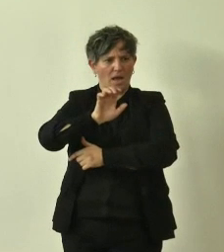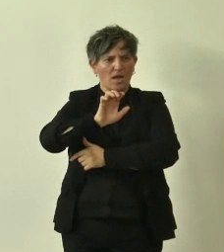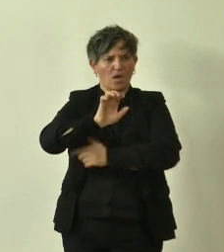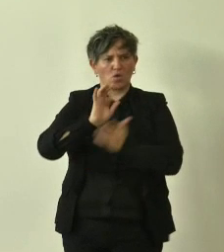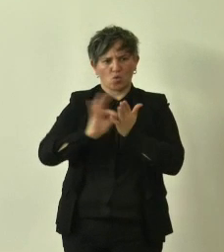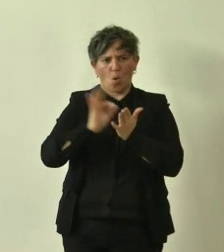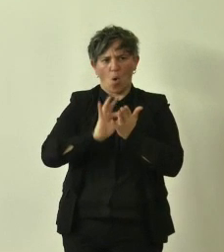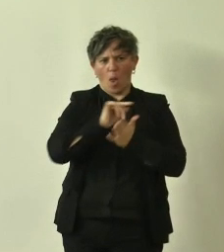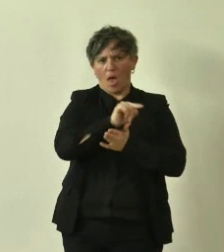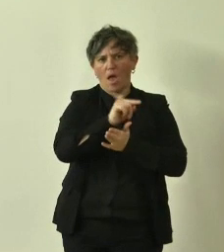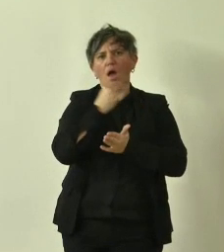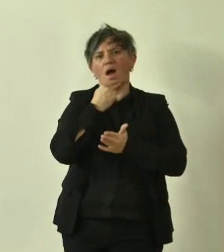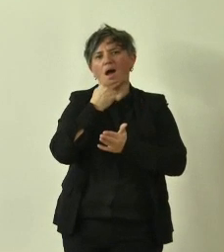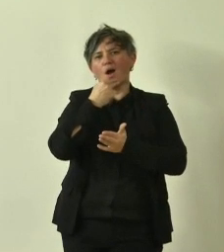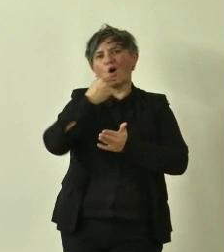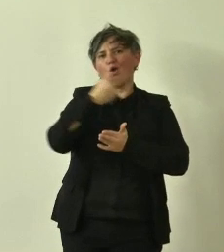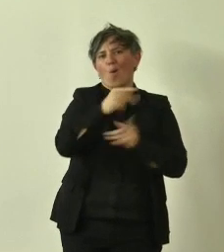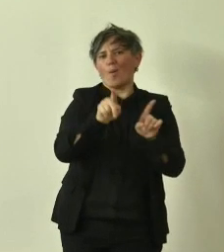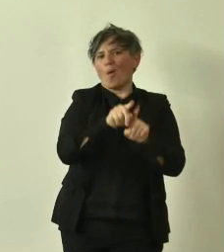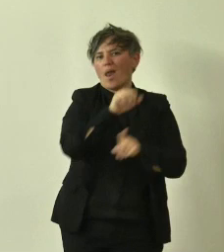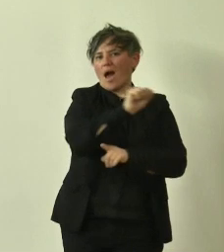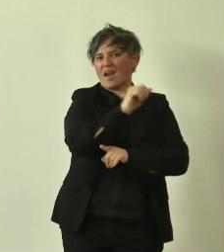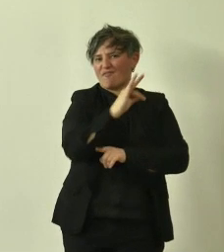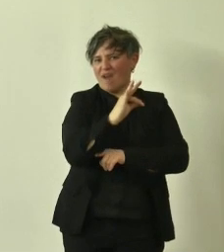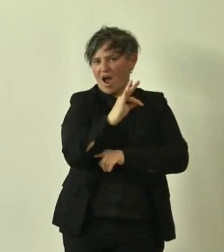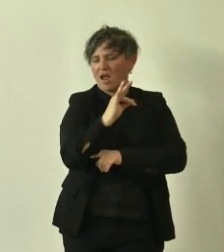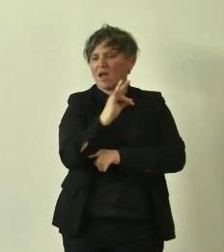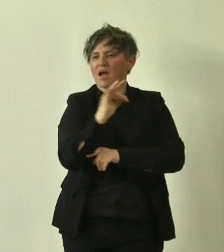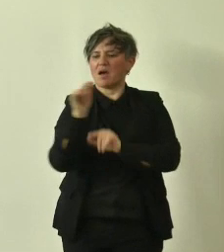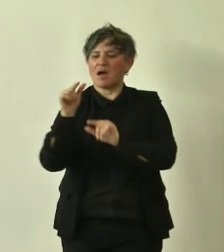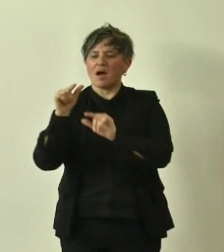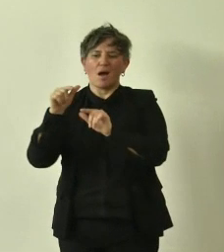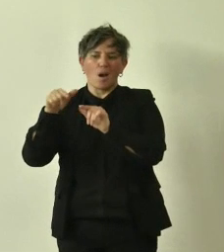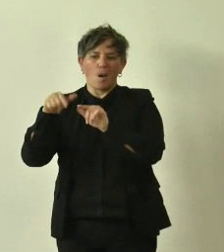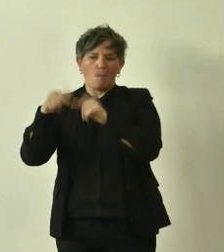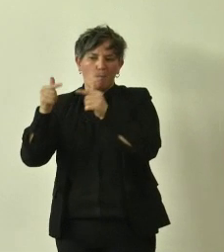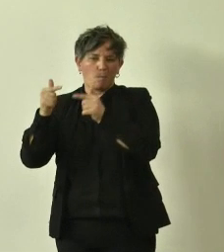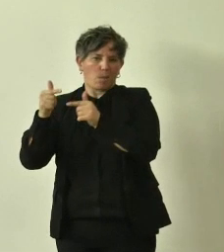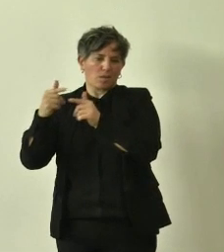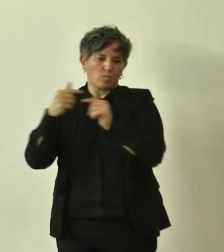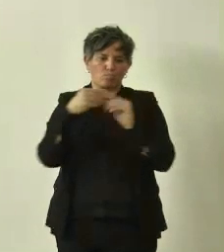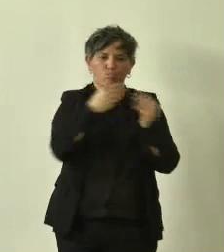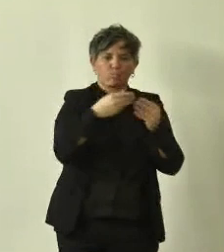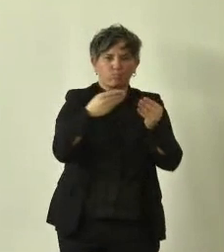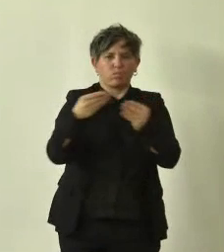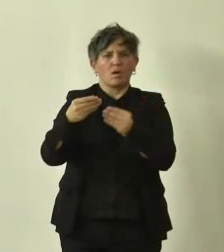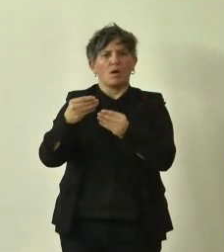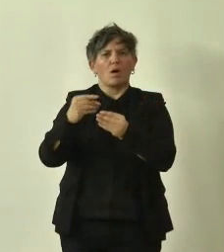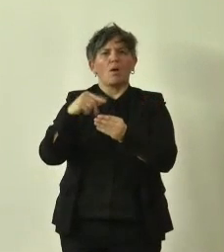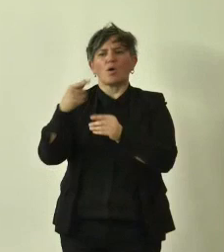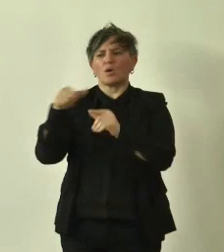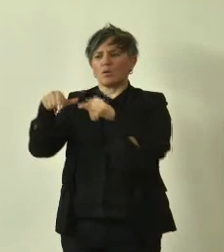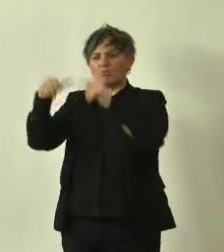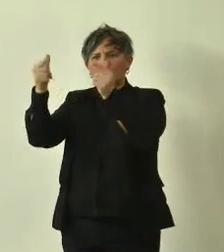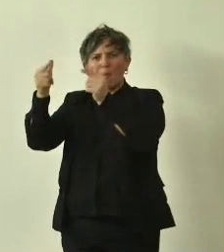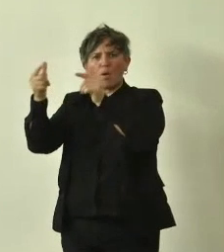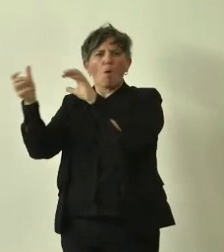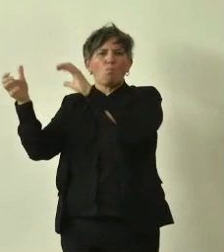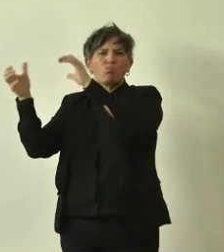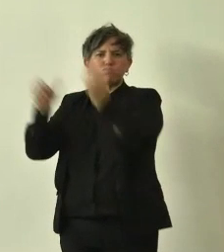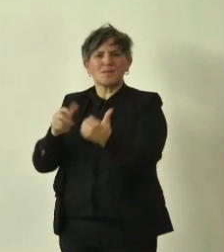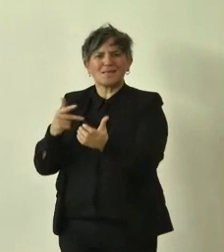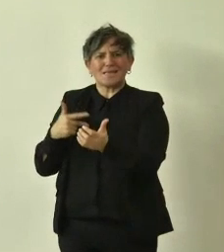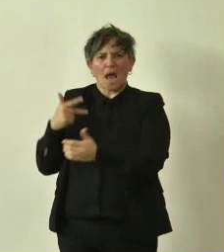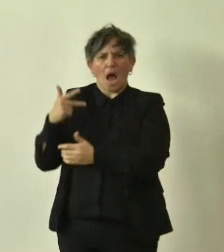che portavano il nome di Anna Frank tre anni dopo il platano si è schiantato e quindi insomma in tutte